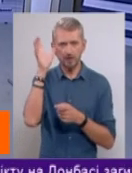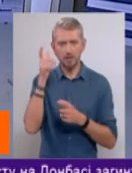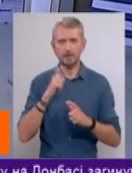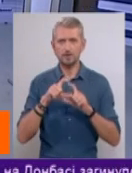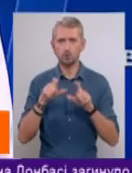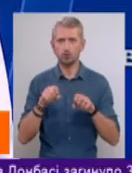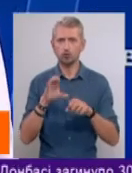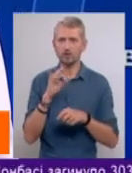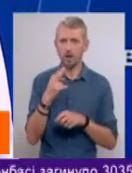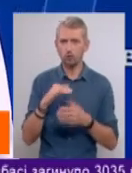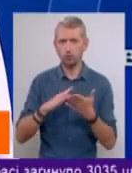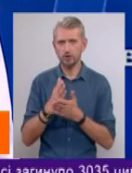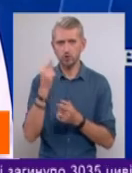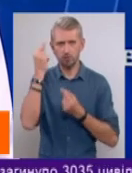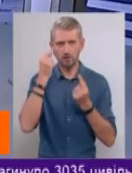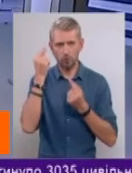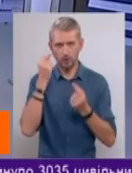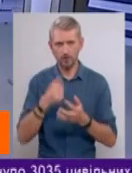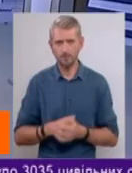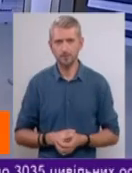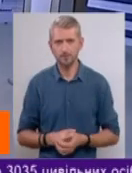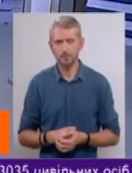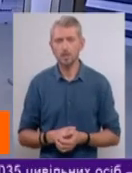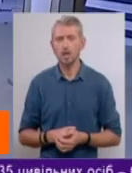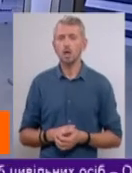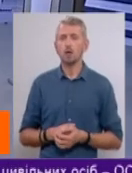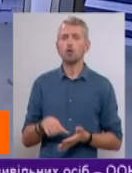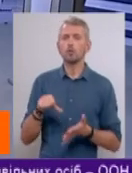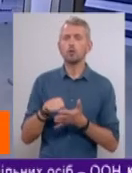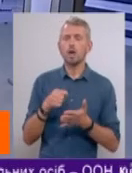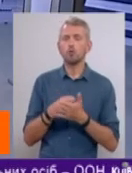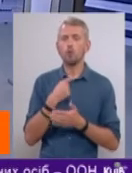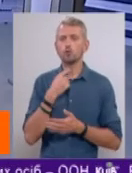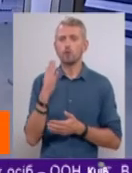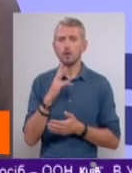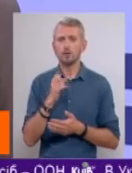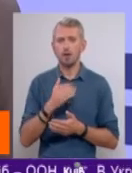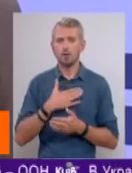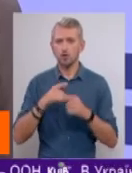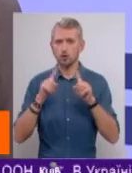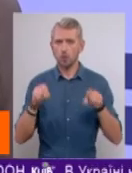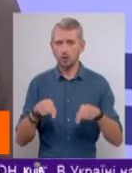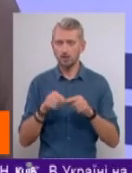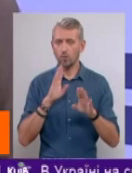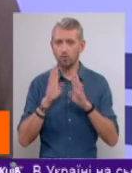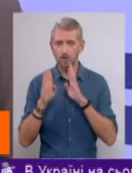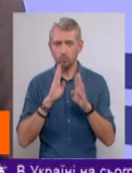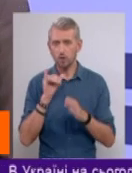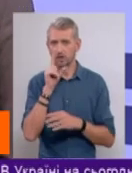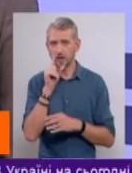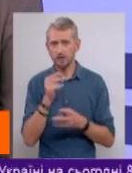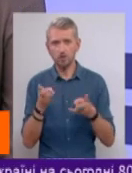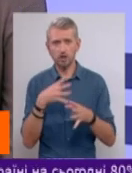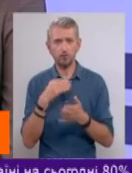психології. Вітаю вас. Вітаю. Долучайтеся до голосування на сторінці телеканалу «Київ» у Фейсбуці та Твіттері.